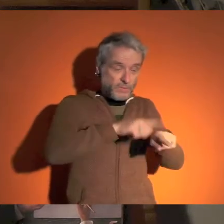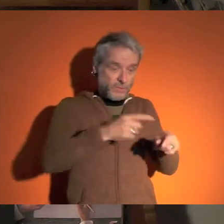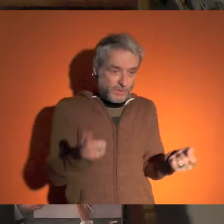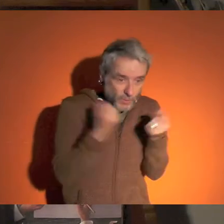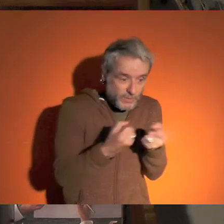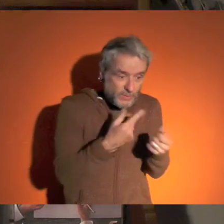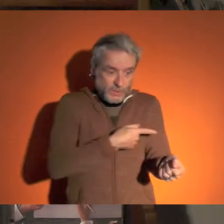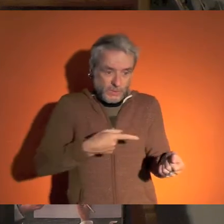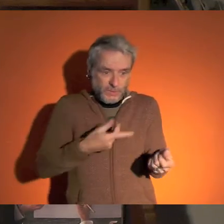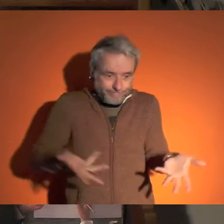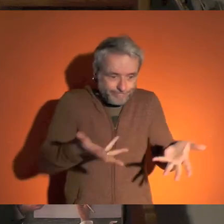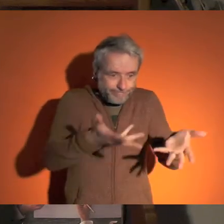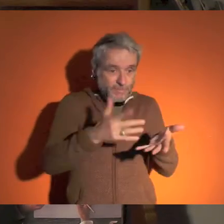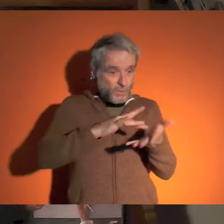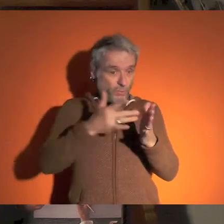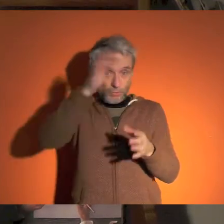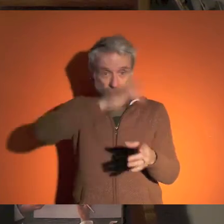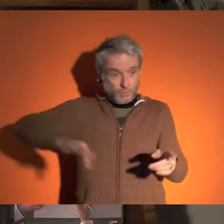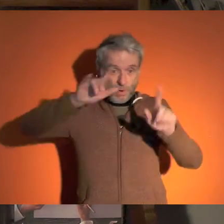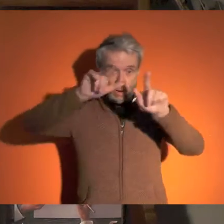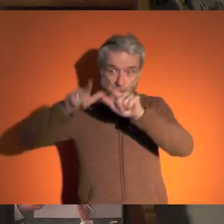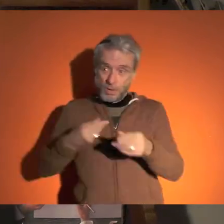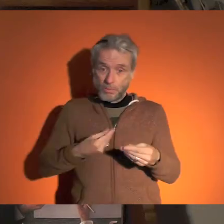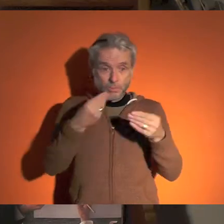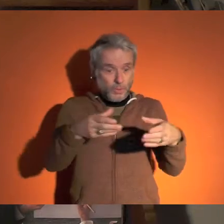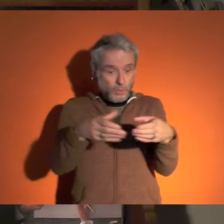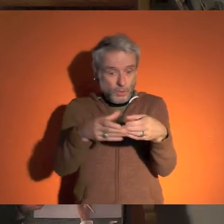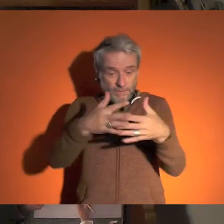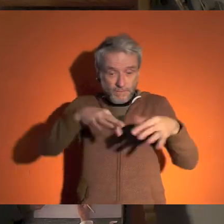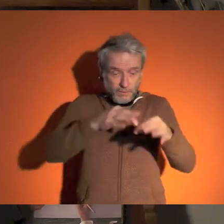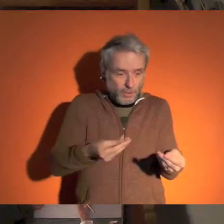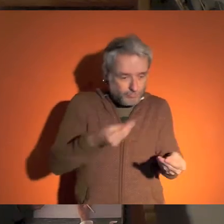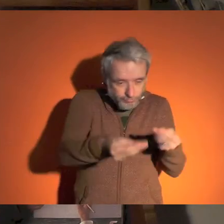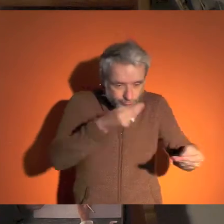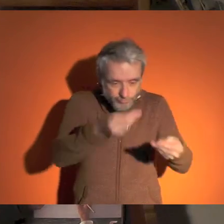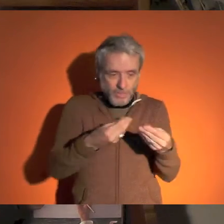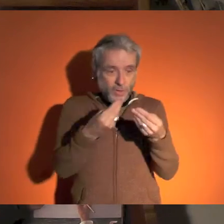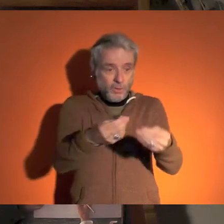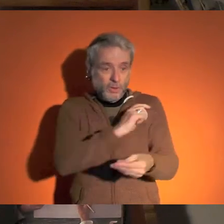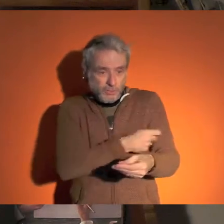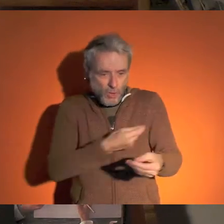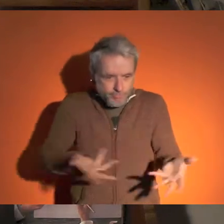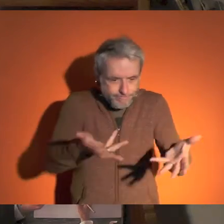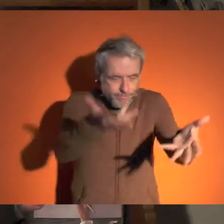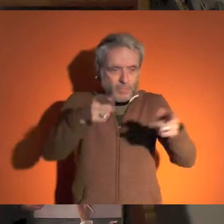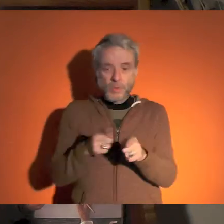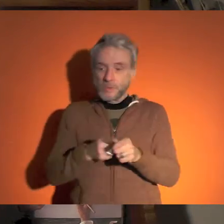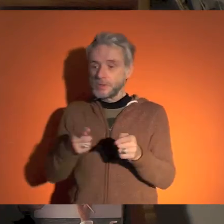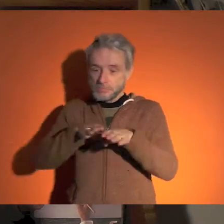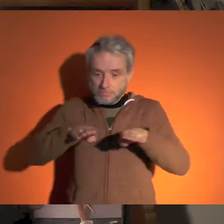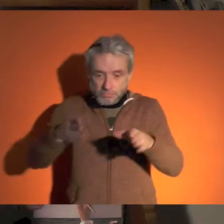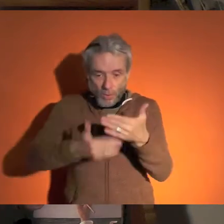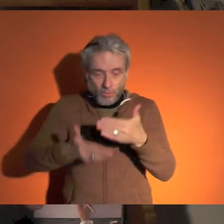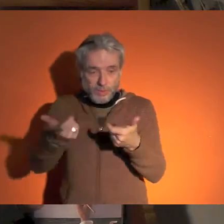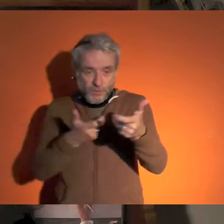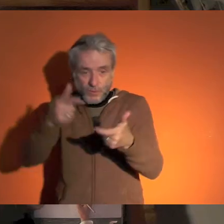sur la prévention et la promotion de la santé un peu partout, en donnant des moyens aux collectivités territoriales de développer